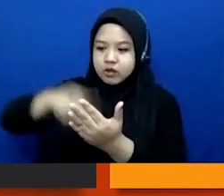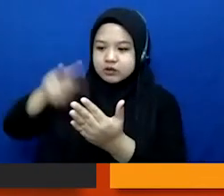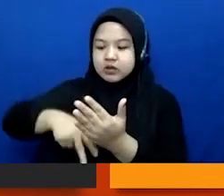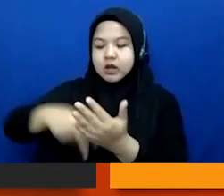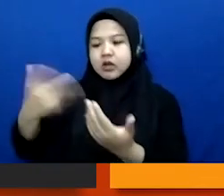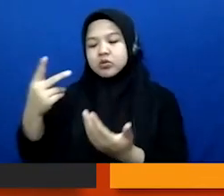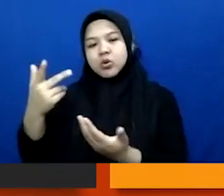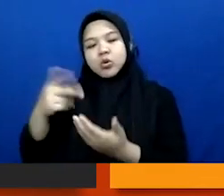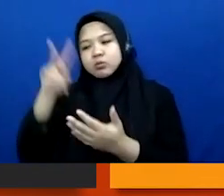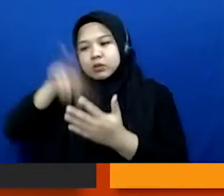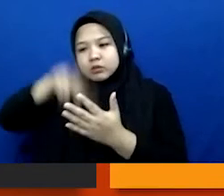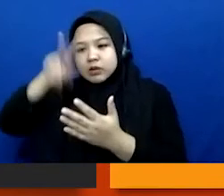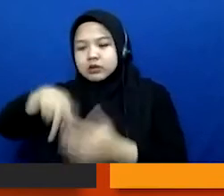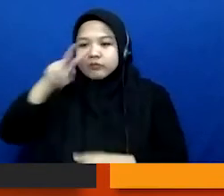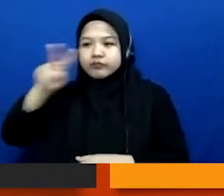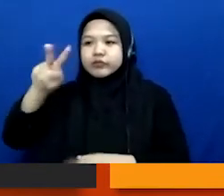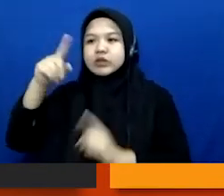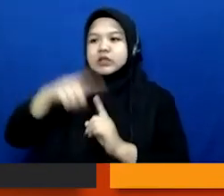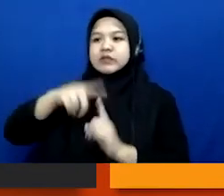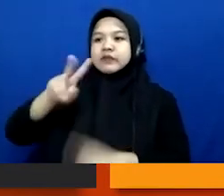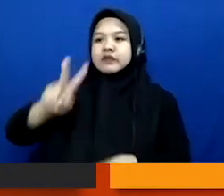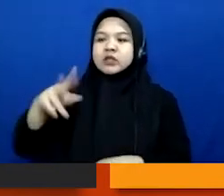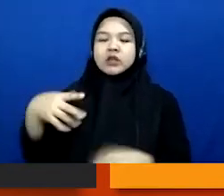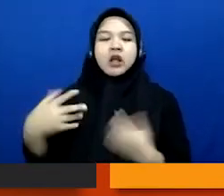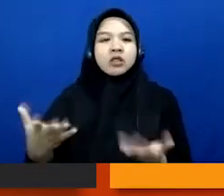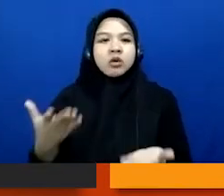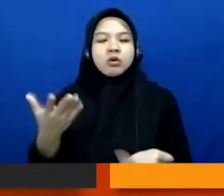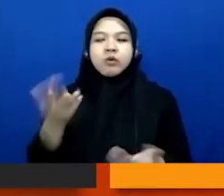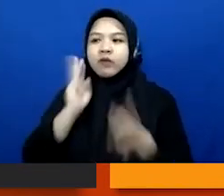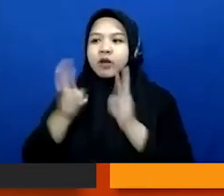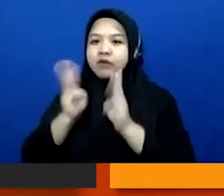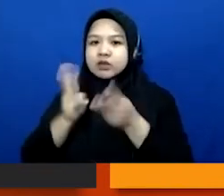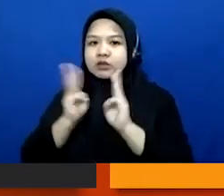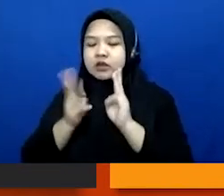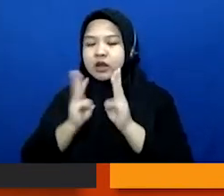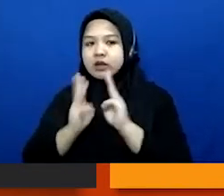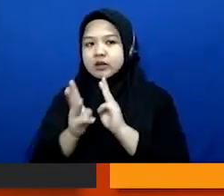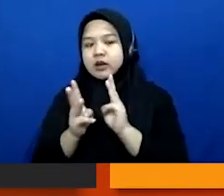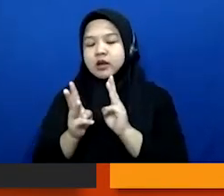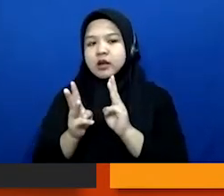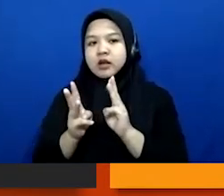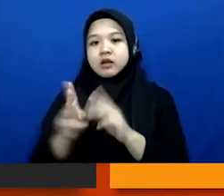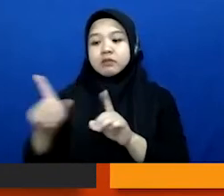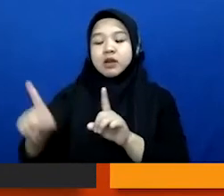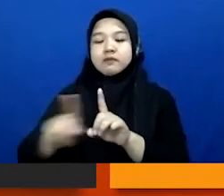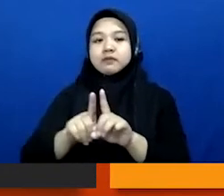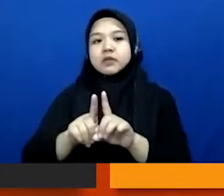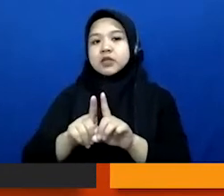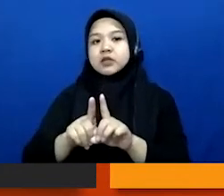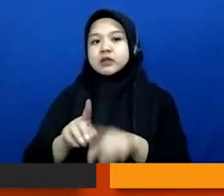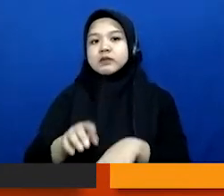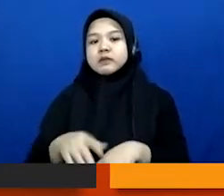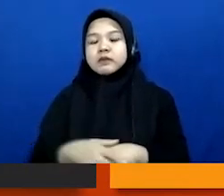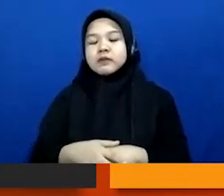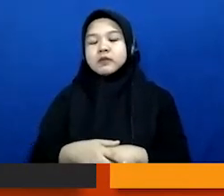lihat di televisi misalnya atau mungkin wawancara dengan pendamping dengan